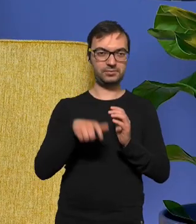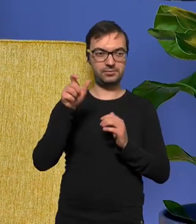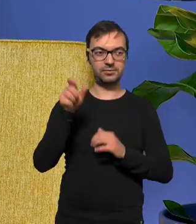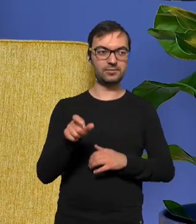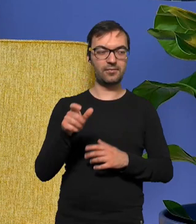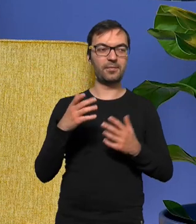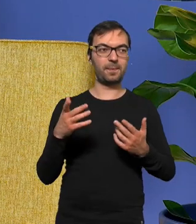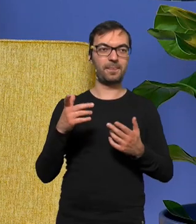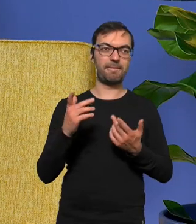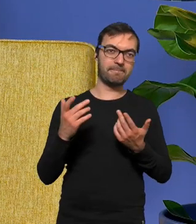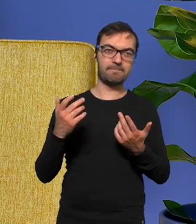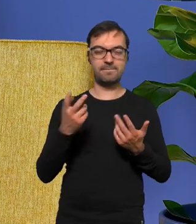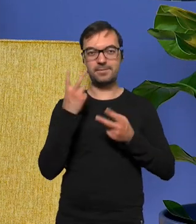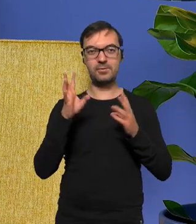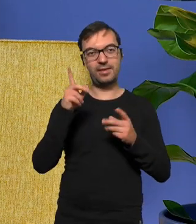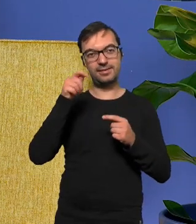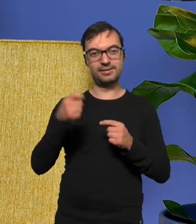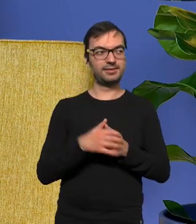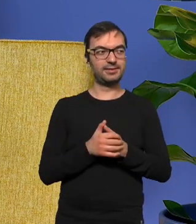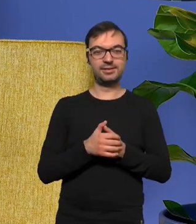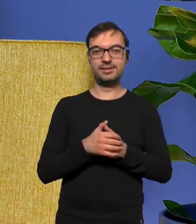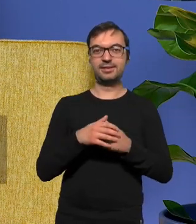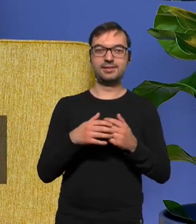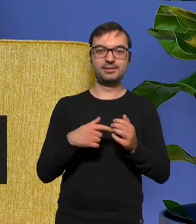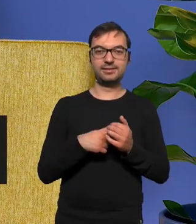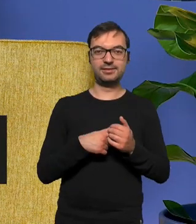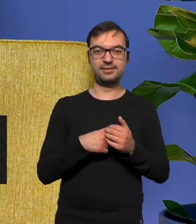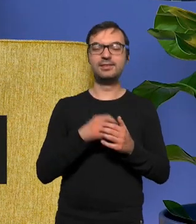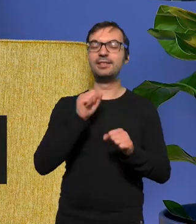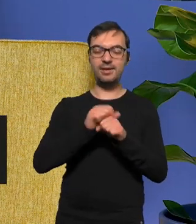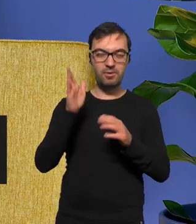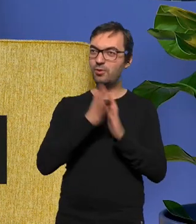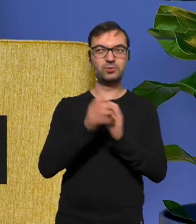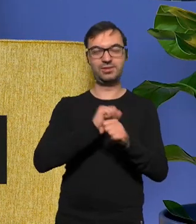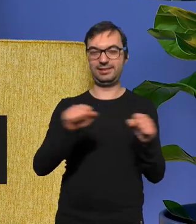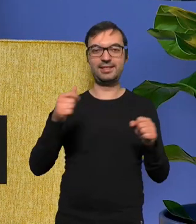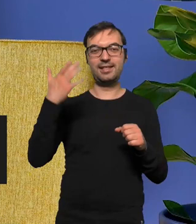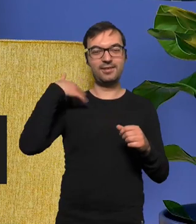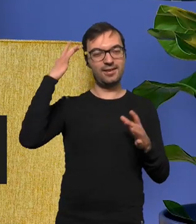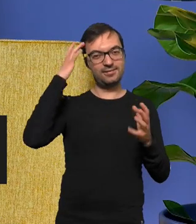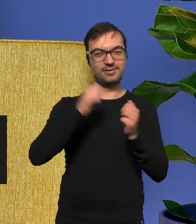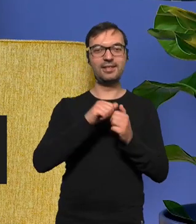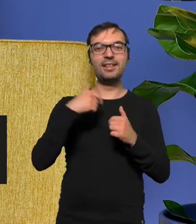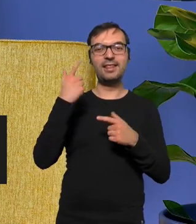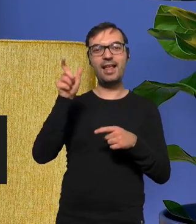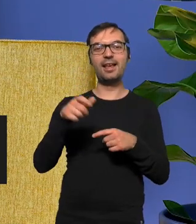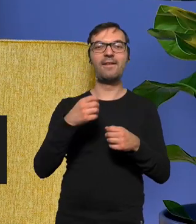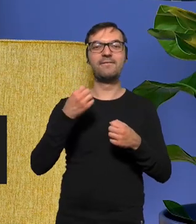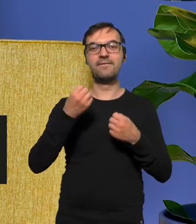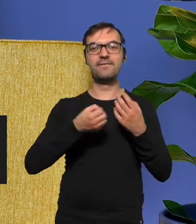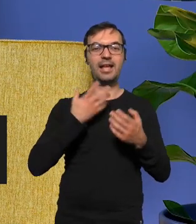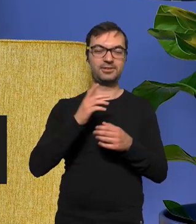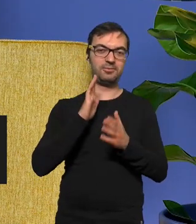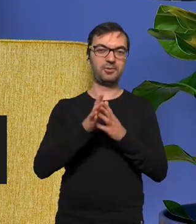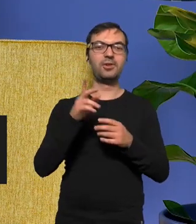mmm szukałem jakieś określenia kierownica ster jest kiedyś wymyśliłem nawet Iwonie wiersz Iwona